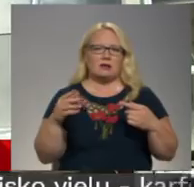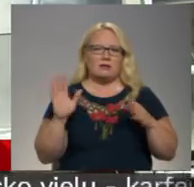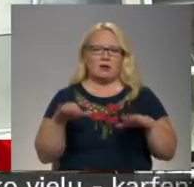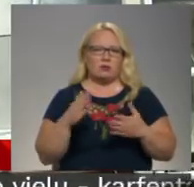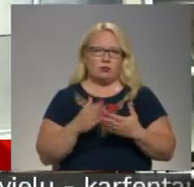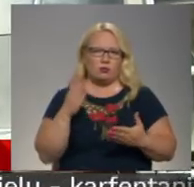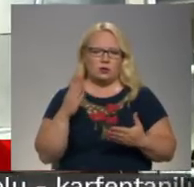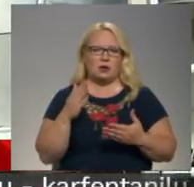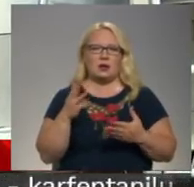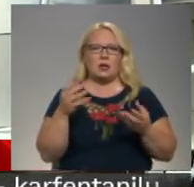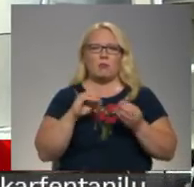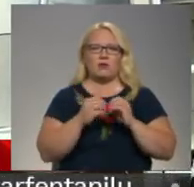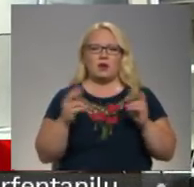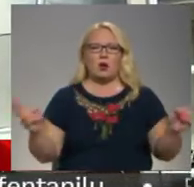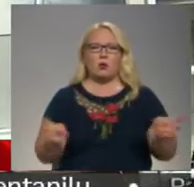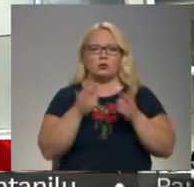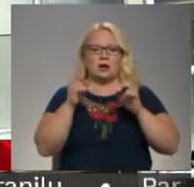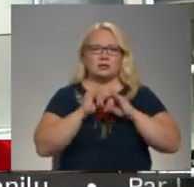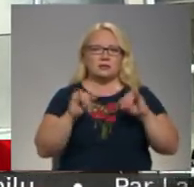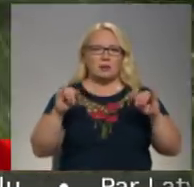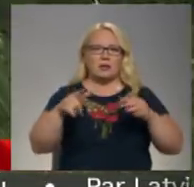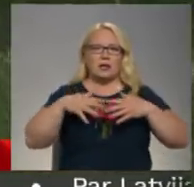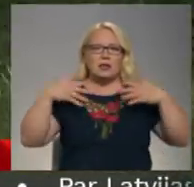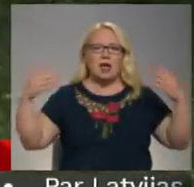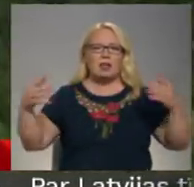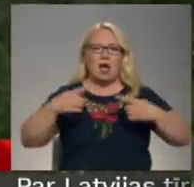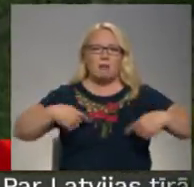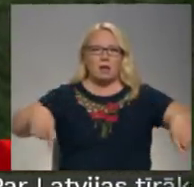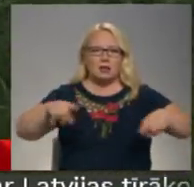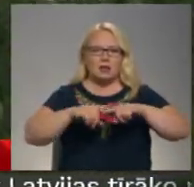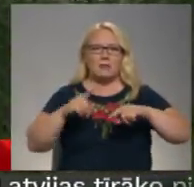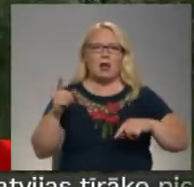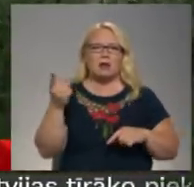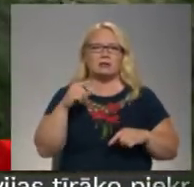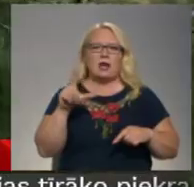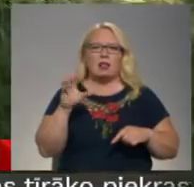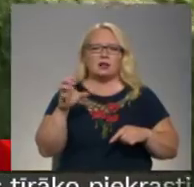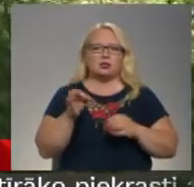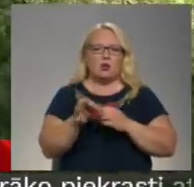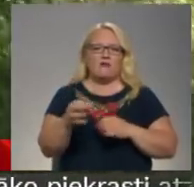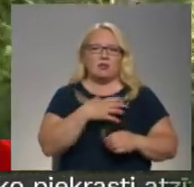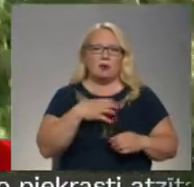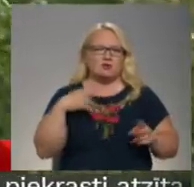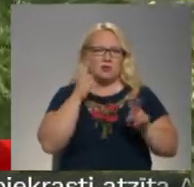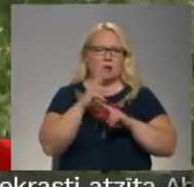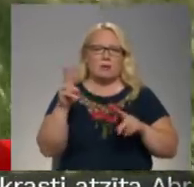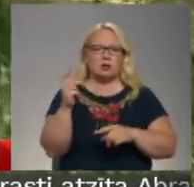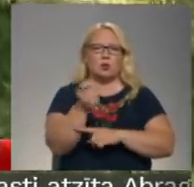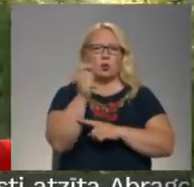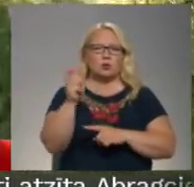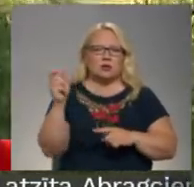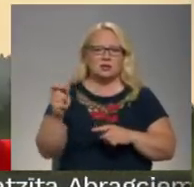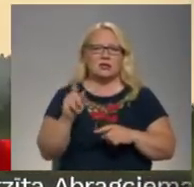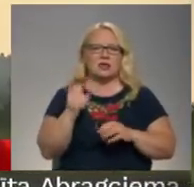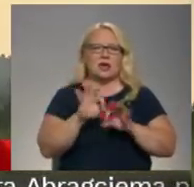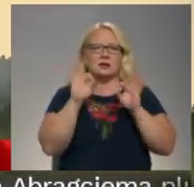gataviem. Ņemot vērāk ugunsraksi visplatījās tik lielā platībā, Maslits novada pašvaldībā neizprot, kāpēc ugunsēsai tika piesaistīt vienu